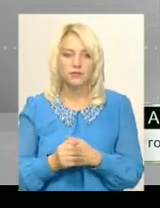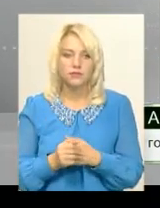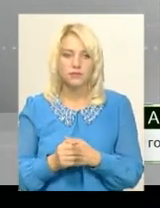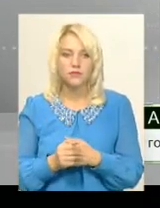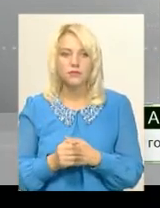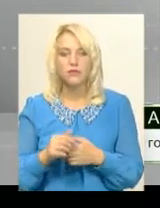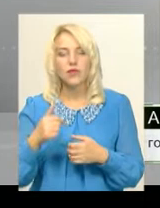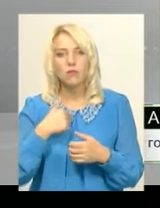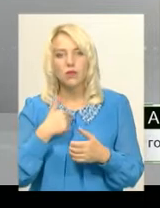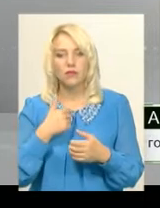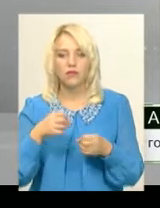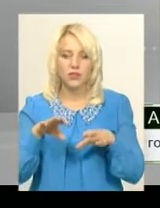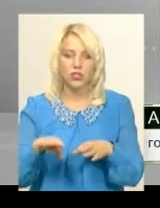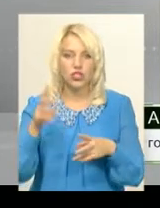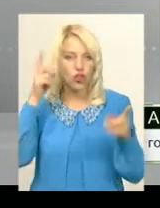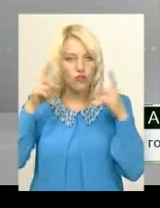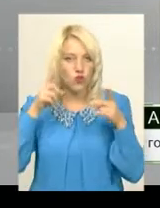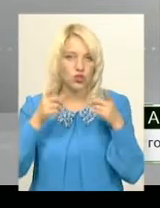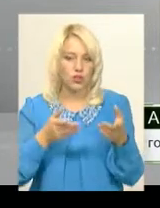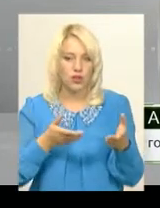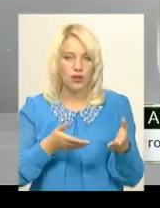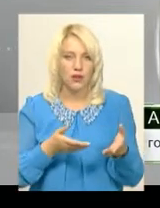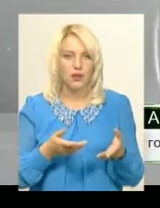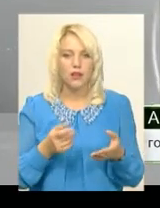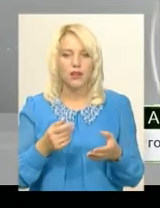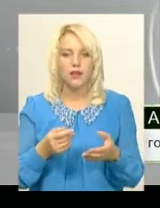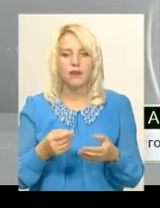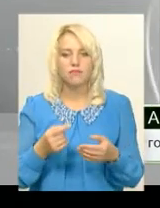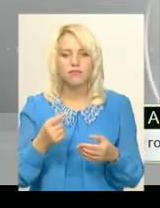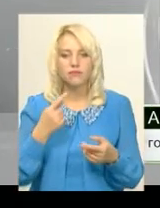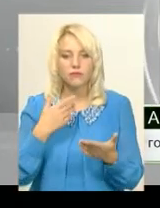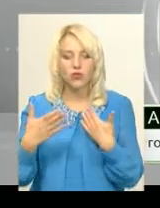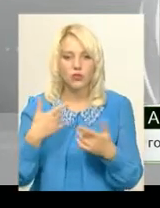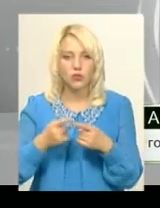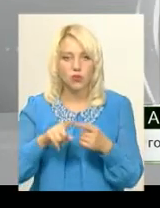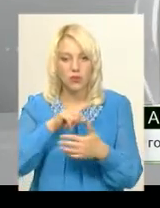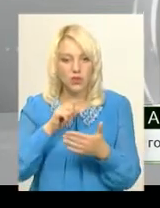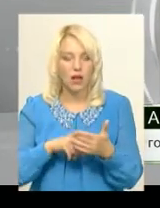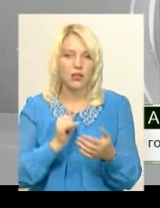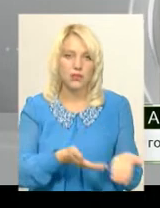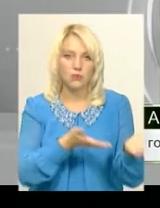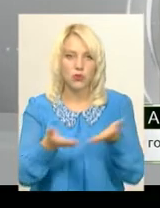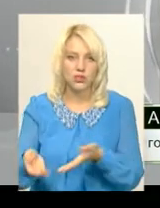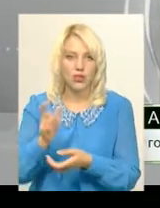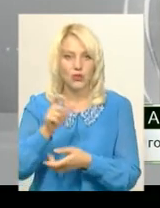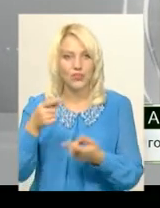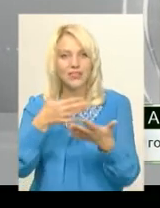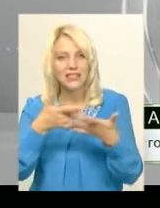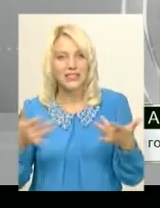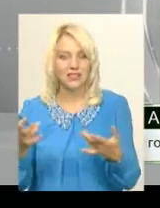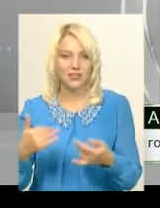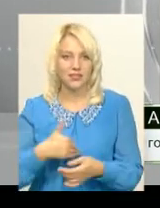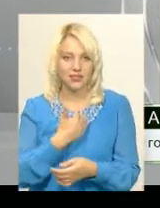більш творче підійти і давати стіни різним художникам. Я запропонував цих людей, вони показали ескізи, ескізи